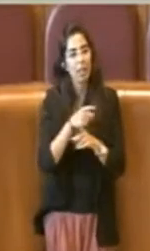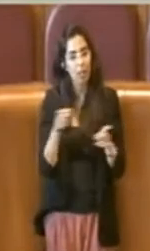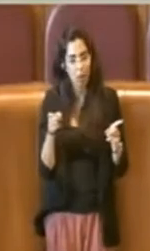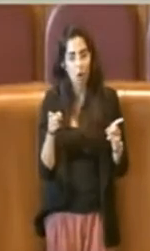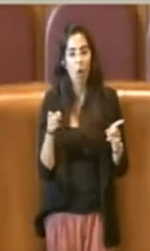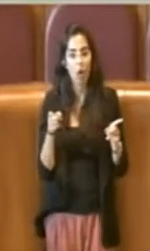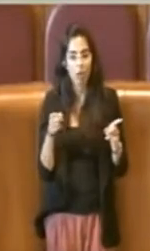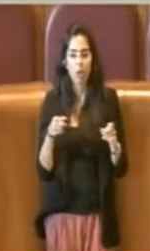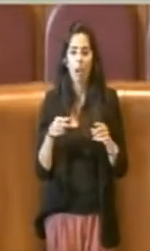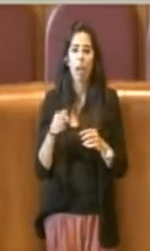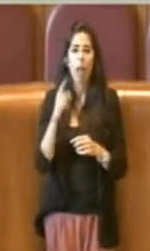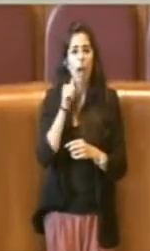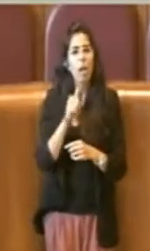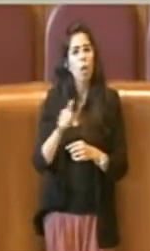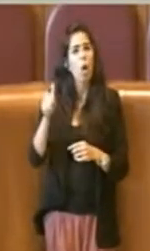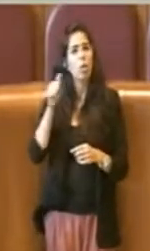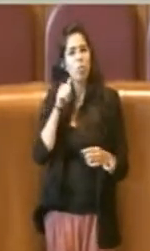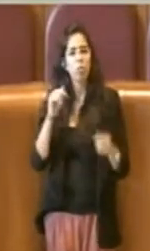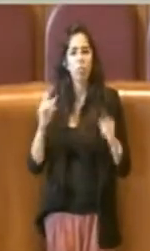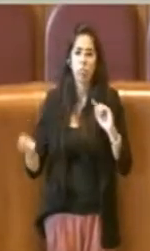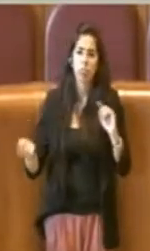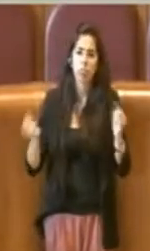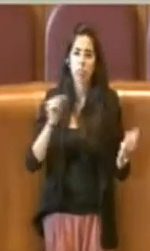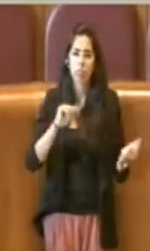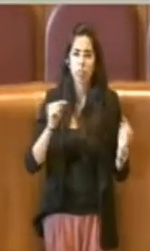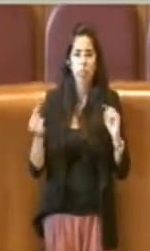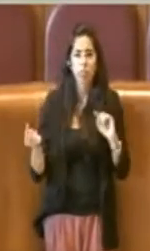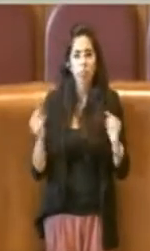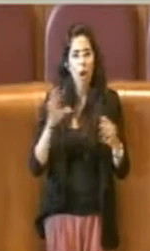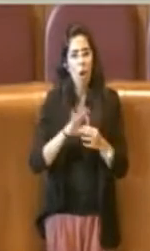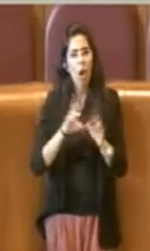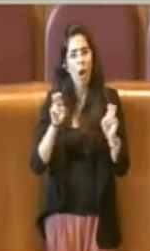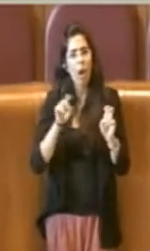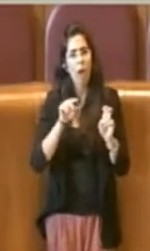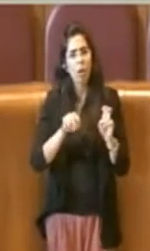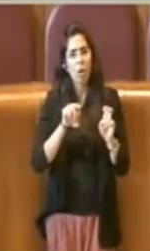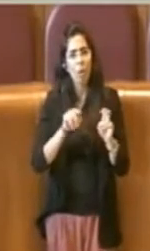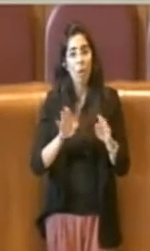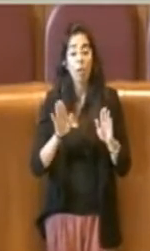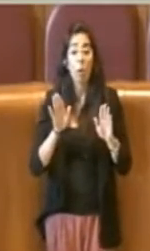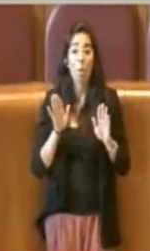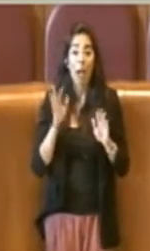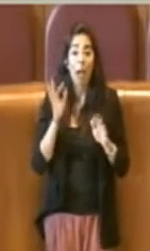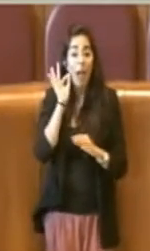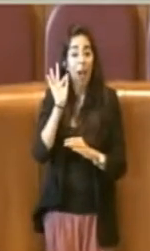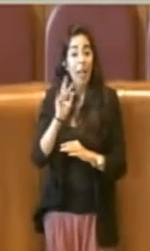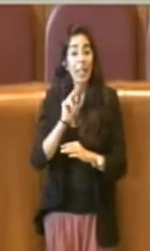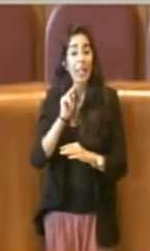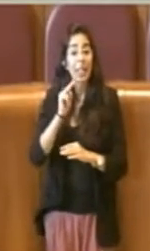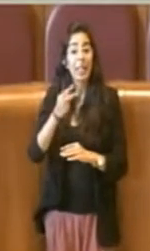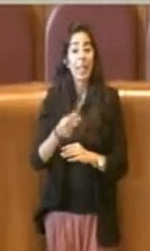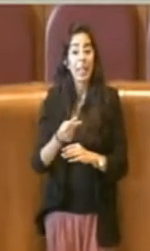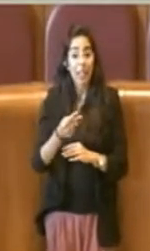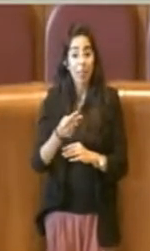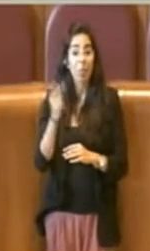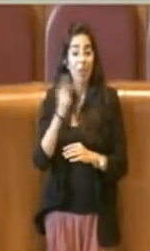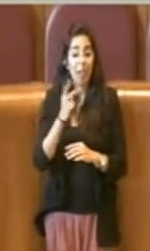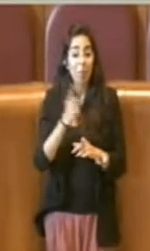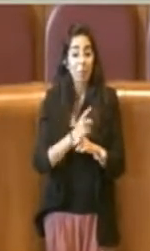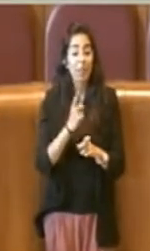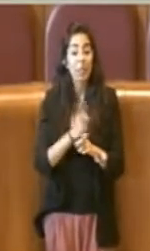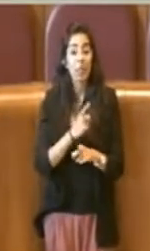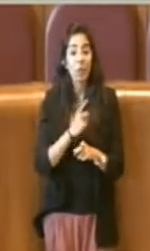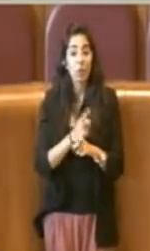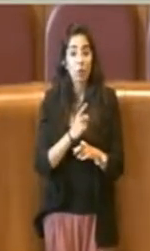acceso dibattito in merito alla questione, però per rispondere alle necessità